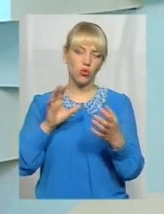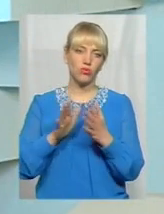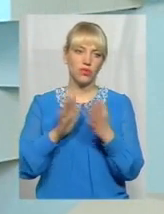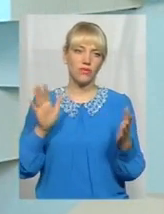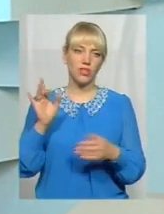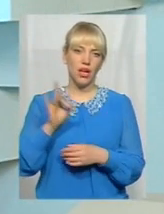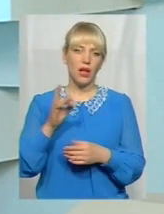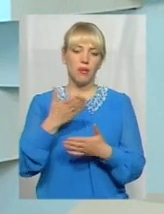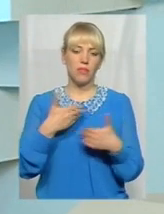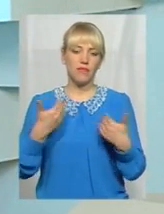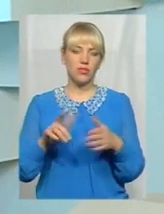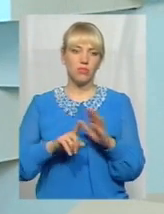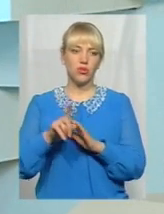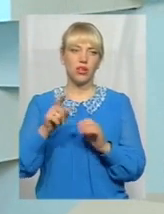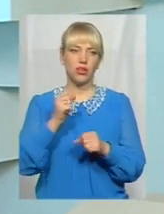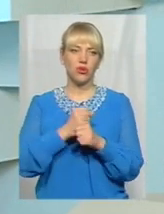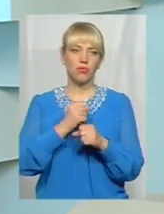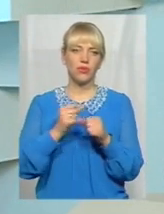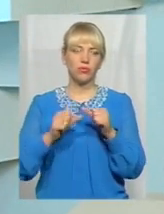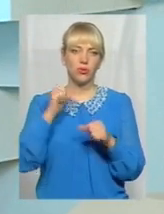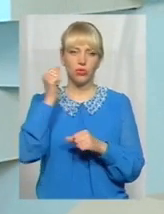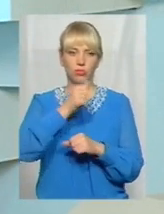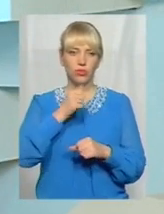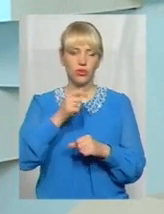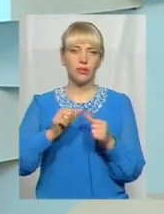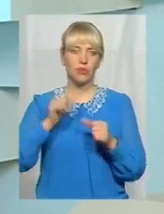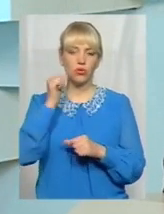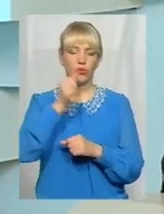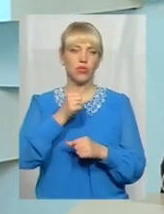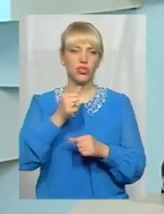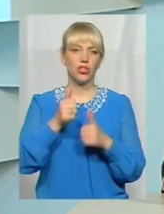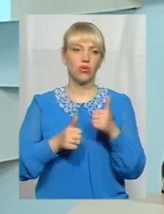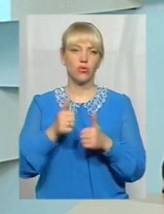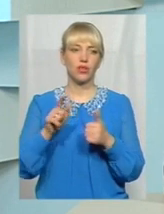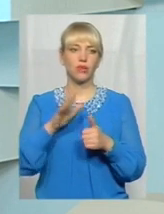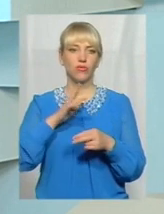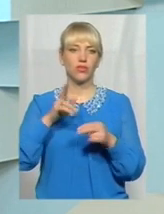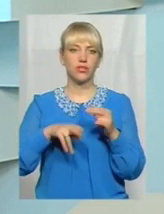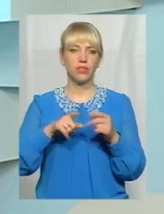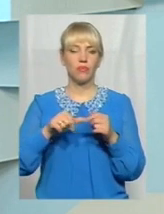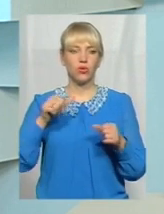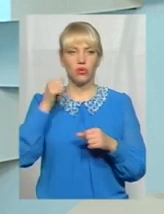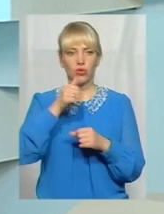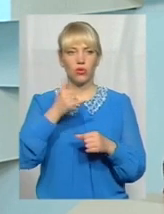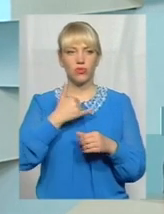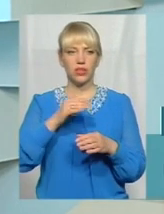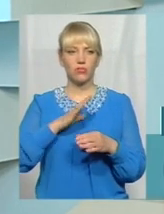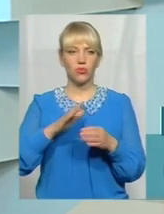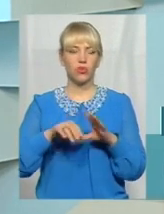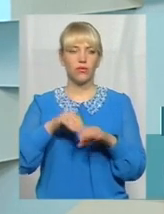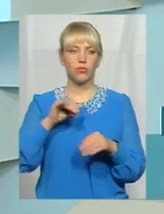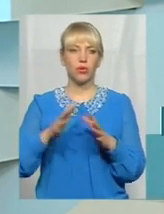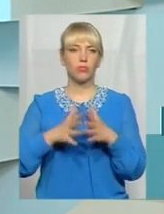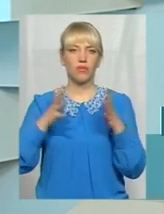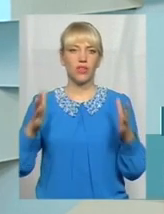Ми вже почали це робити в минулому році. Минулорічний конкурс, який відбувся в кінці минулого року, у нас були вимоги по великогабаритних автобусах.